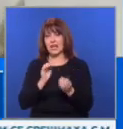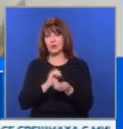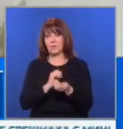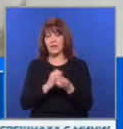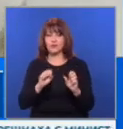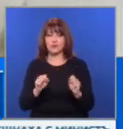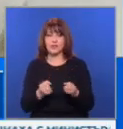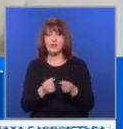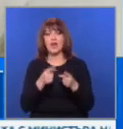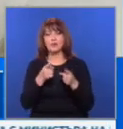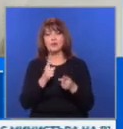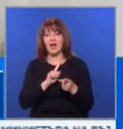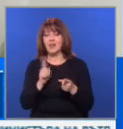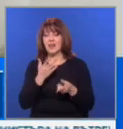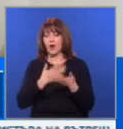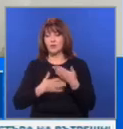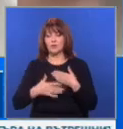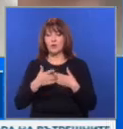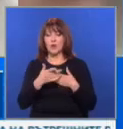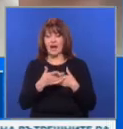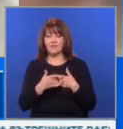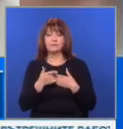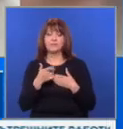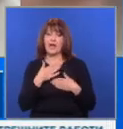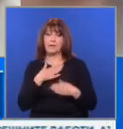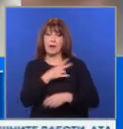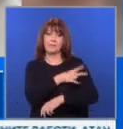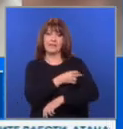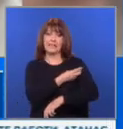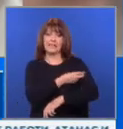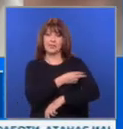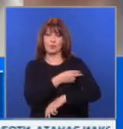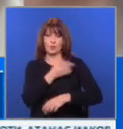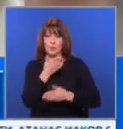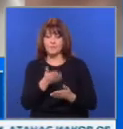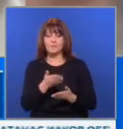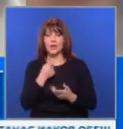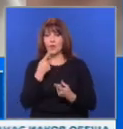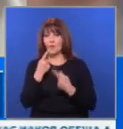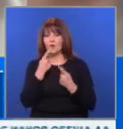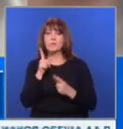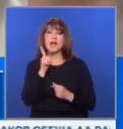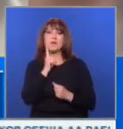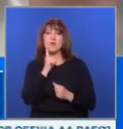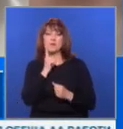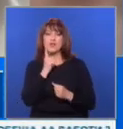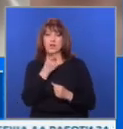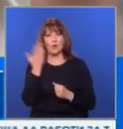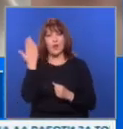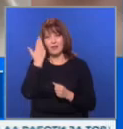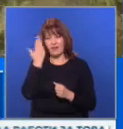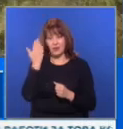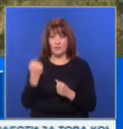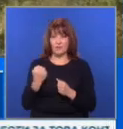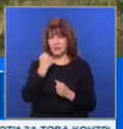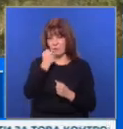настоява за бърз процес срещу насилника. Тя си извадила и медицинско удостоверение за целта. Говорихме и с момчето, което е обвинено за нанесения